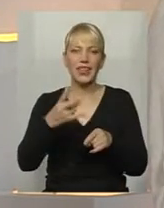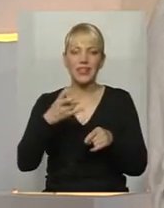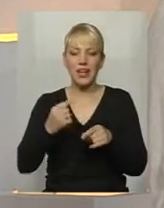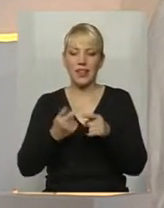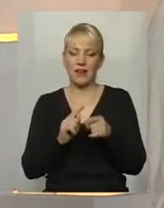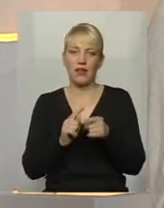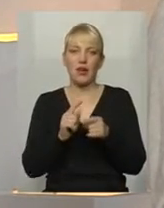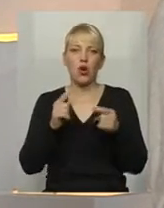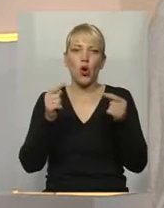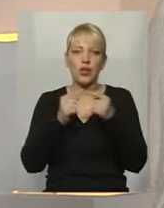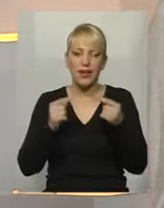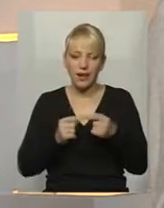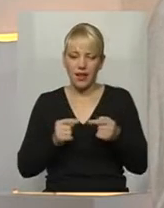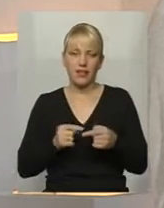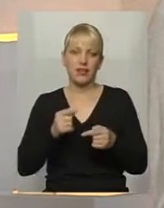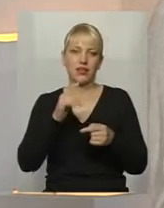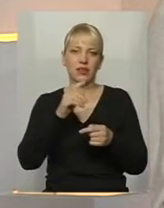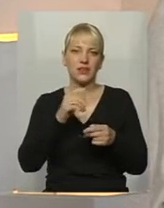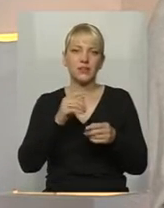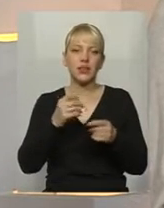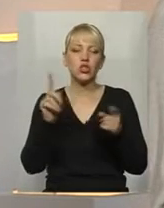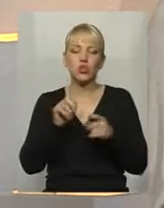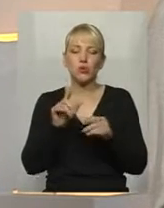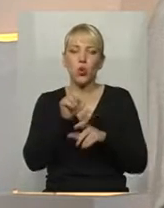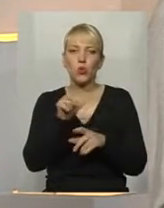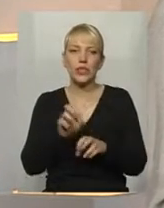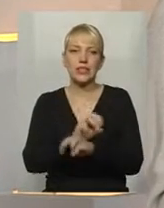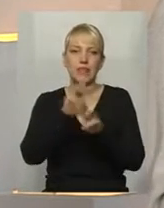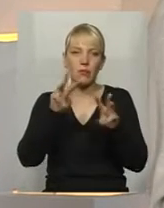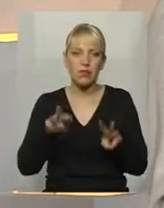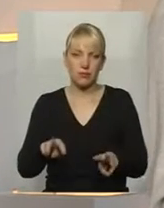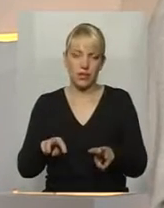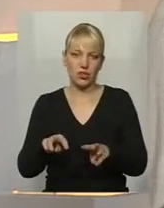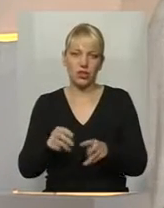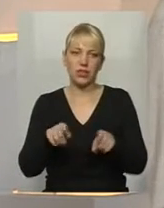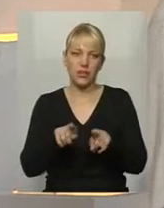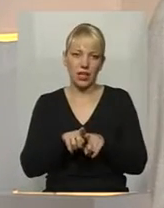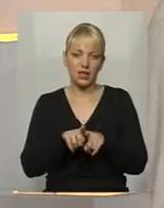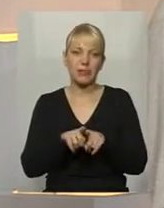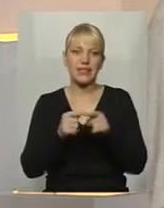більш конкретно і детально, для того, щоб цих людей забезпечити таким знарядом.